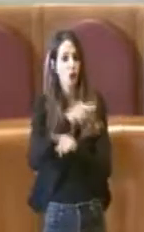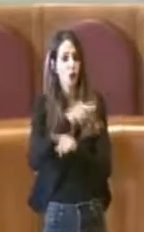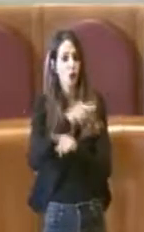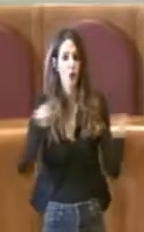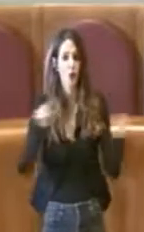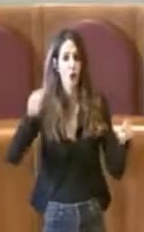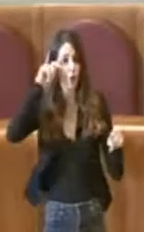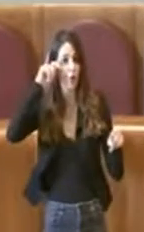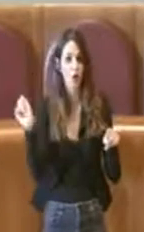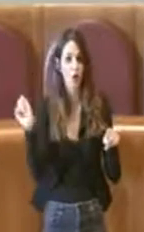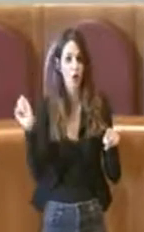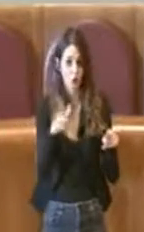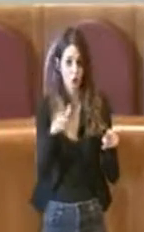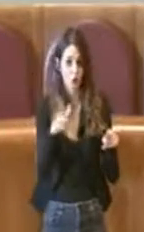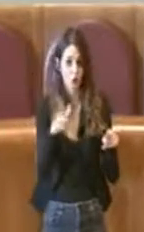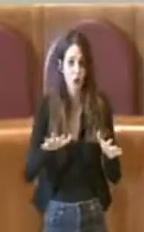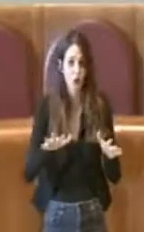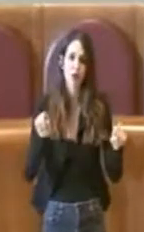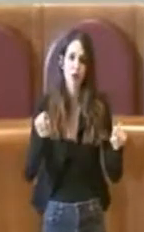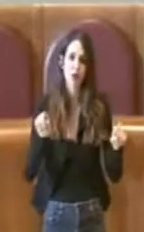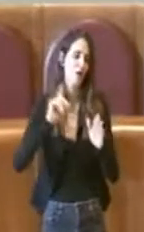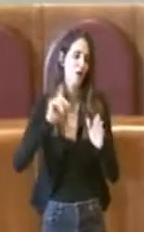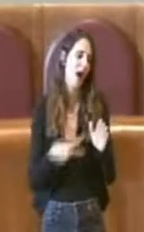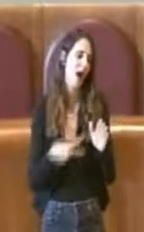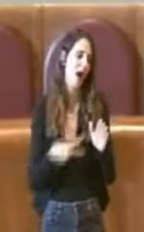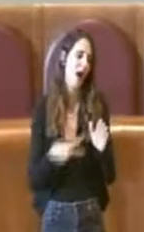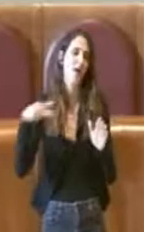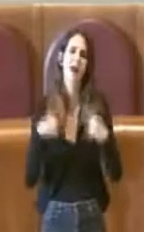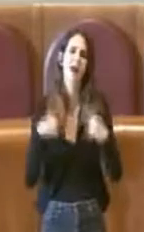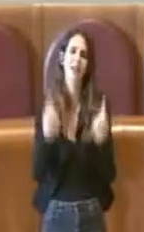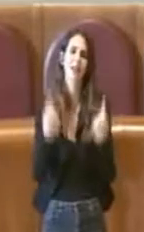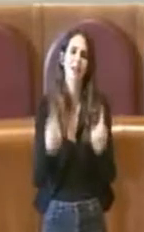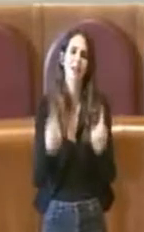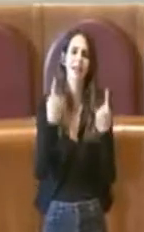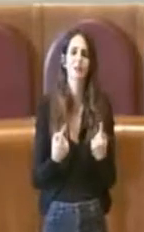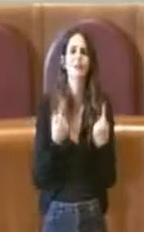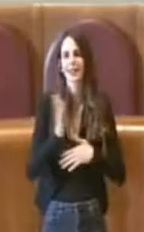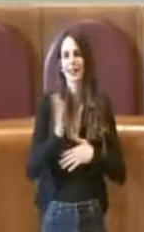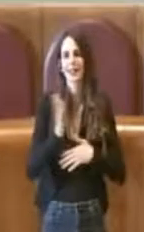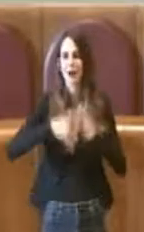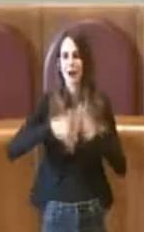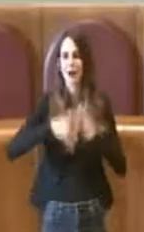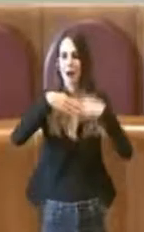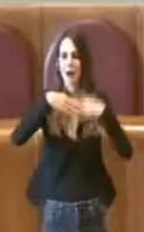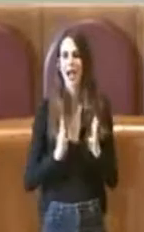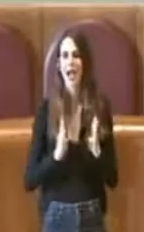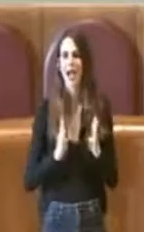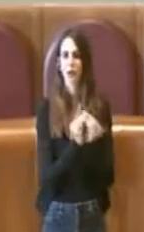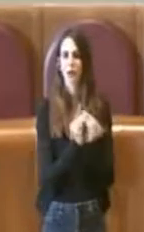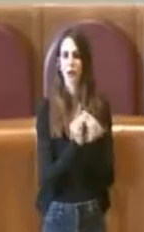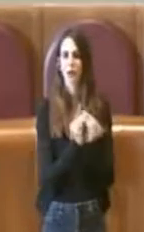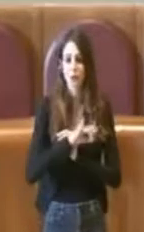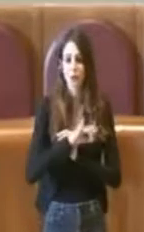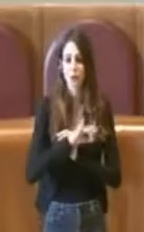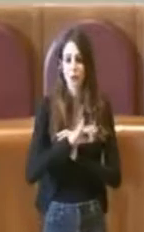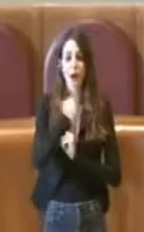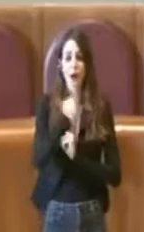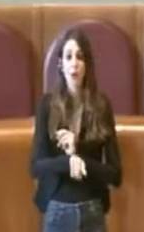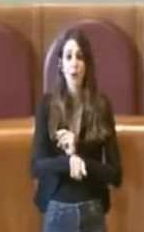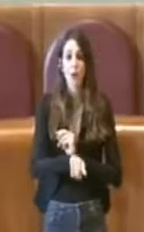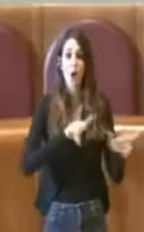e che quindi da tanto tempo aspettano di poter costruire le loro abitazioni, ma anche il municipio perché ci sembrava giusto